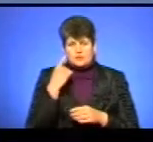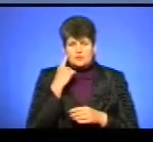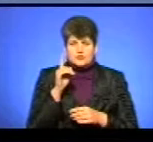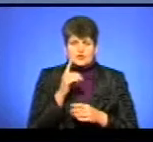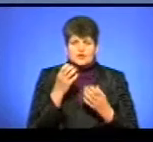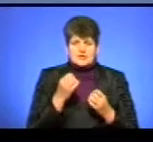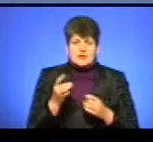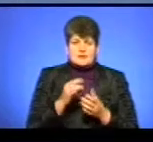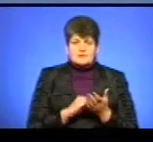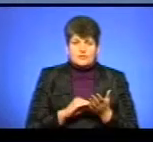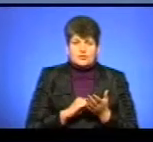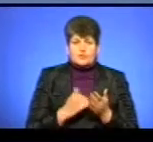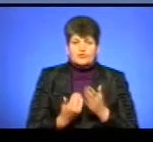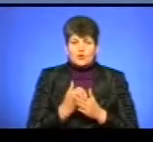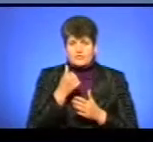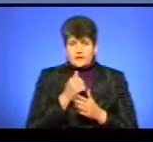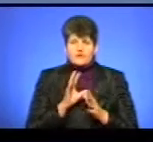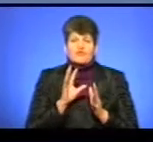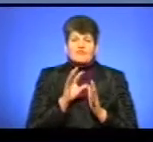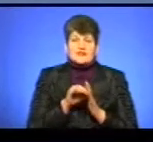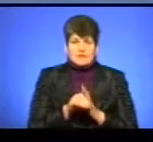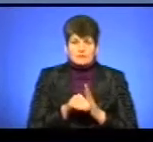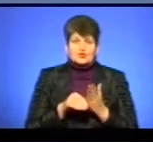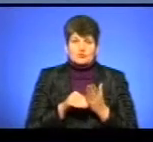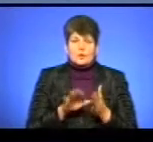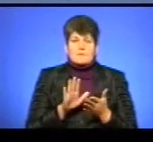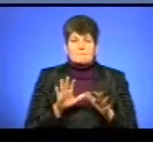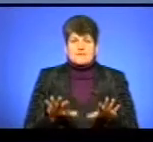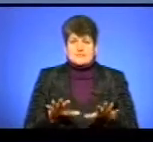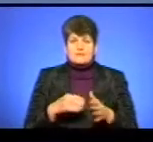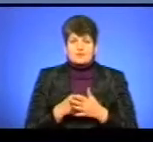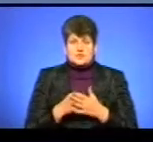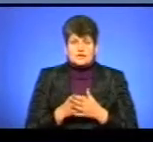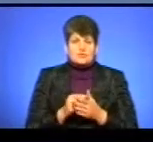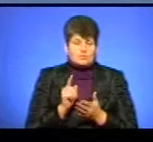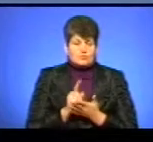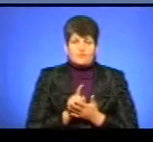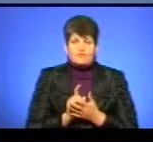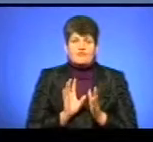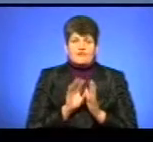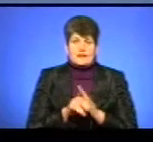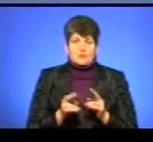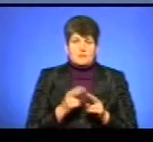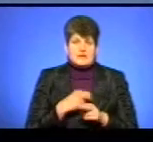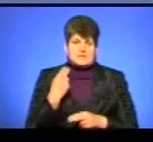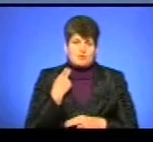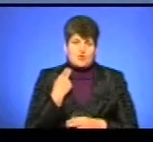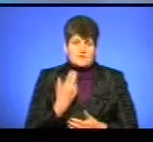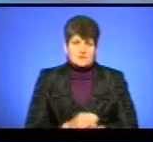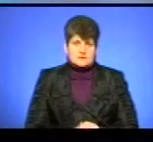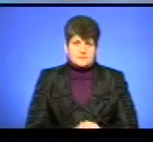і ще раз повторюю, що ми в Новий рік війдемо, звичайно, з допомогою місцевих бюджетів, ми без цього не війдемося, війдемо без заборгованості.